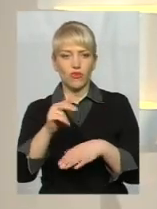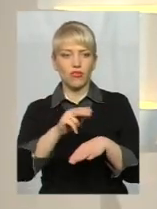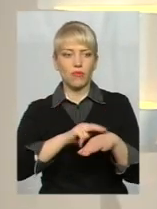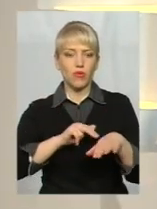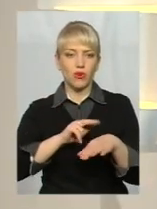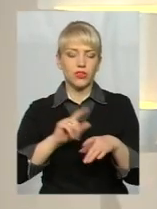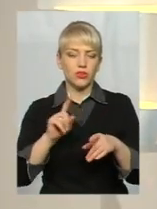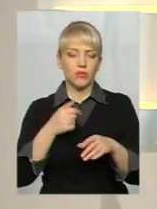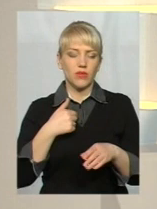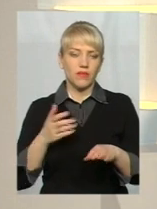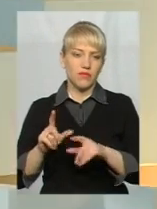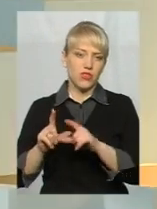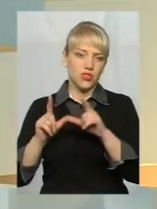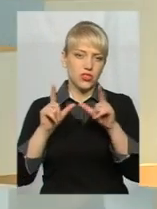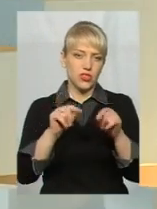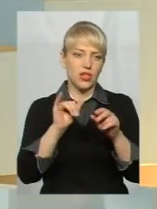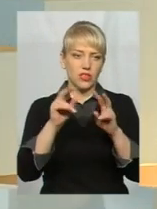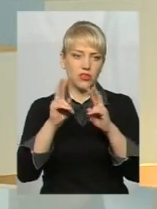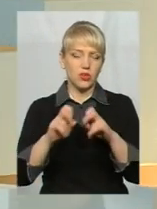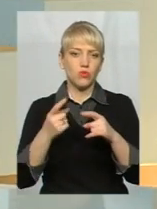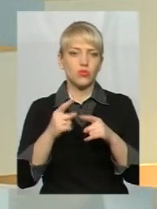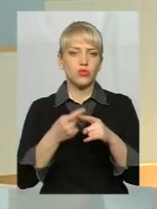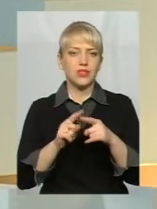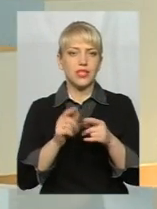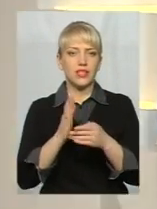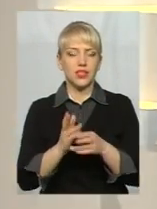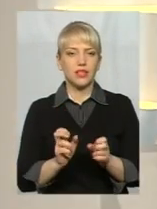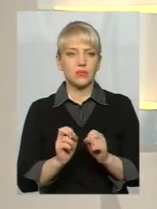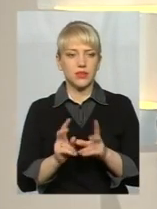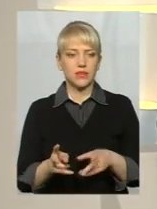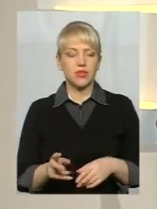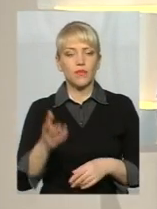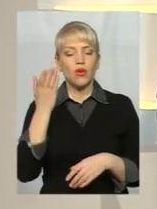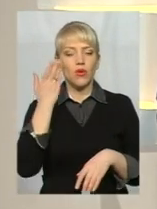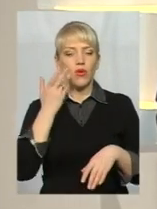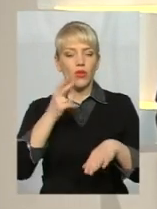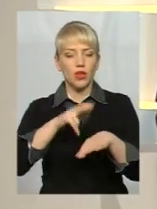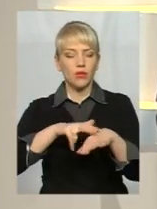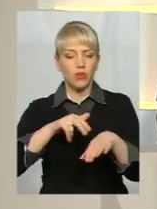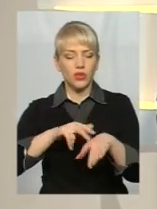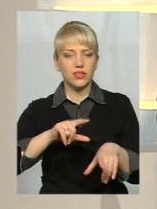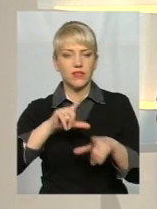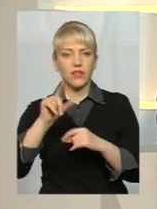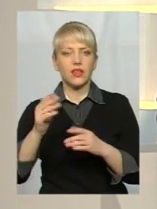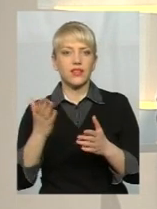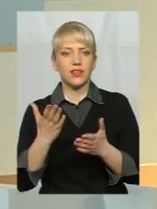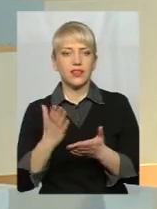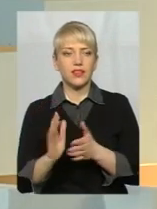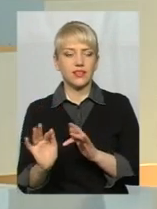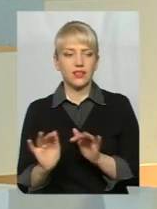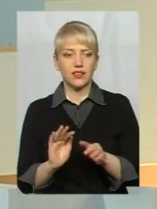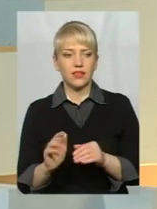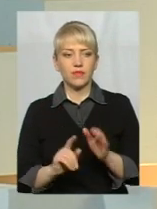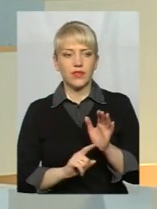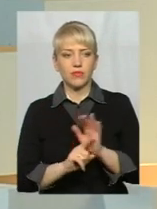виїжджали і розбиралися, тому що це є дуже небезпечно. Коли поліція виїжджає, які дії далі? Ну, спочатку, якби,